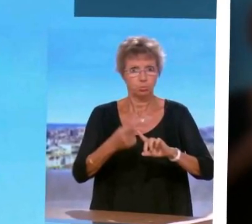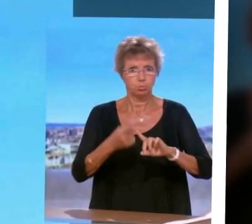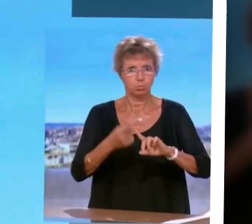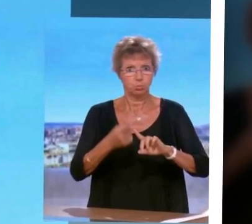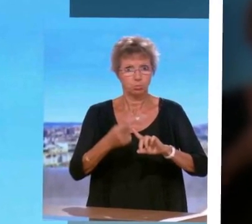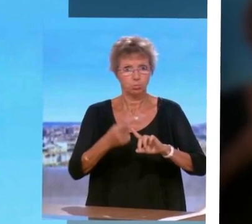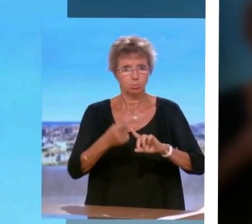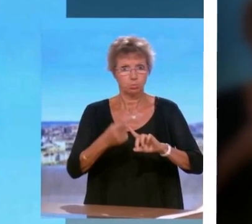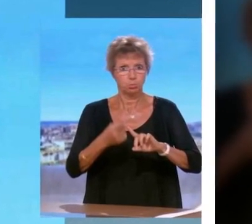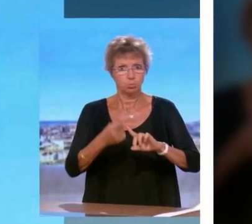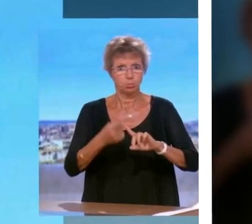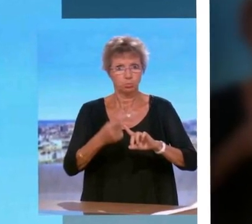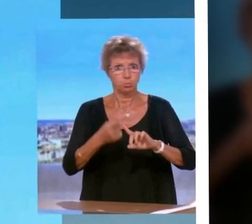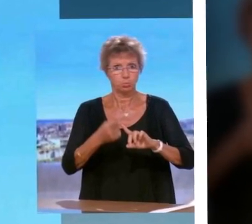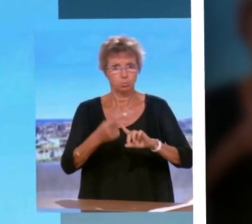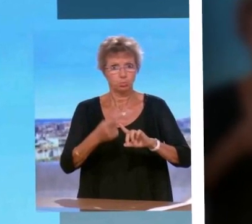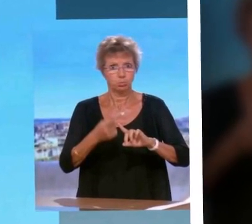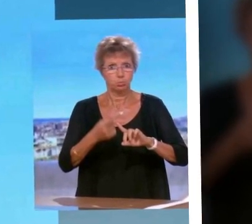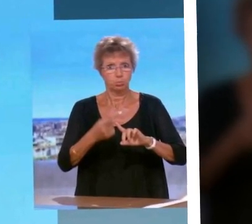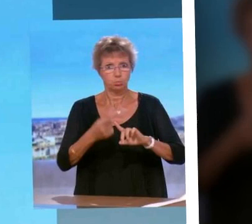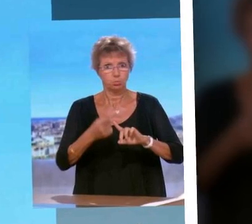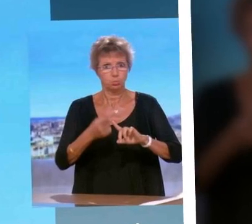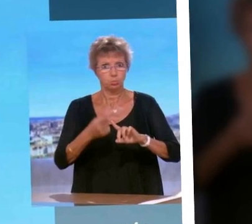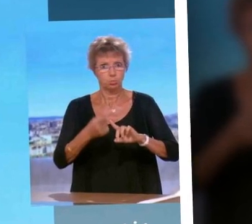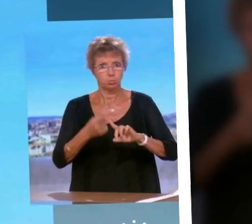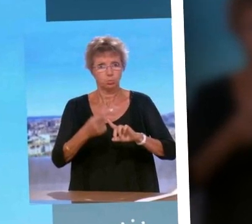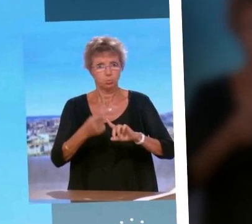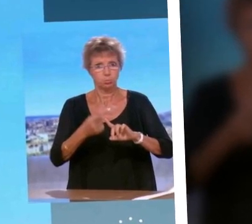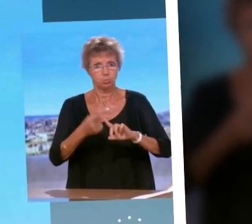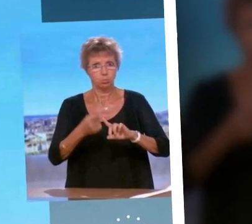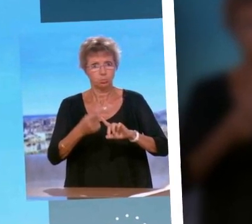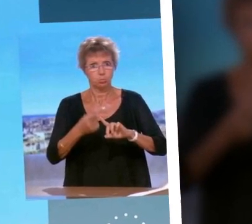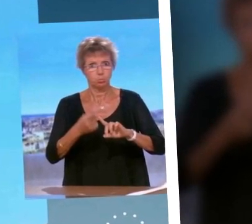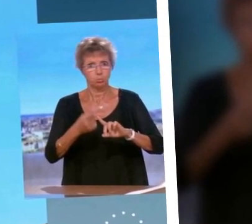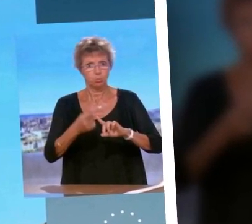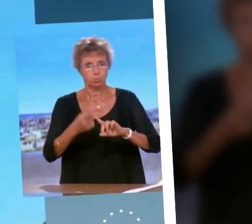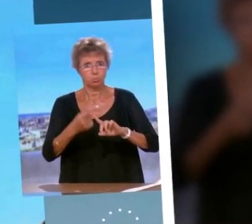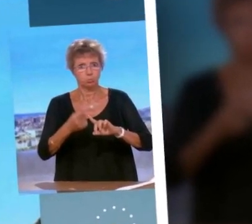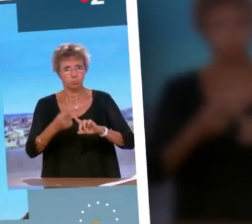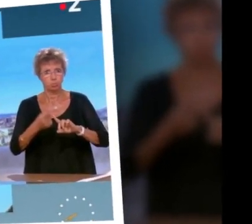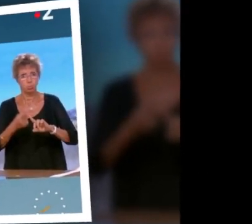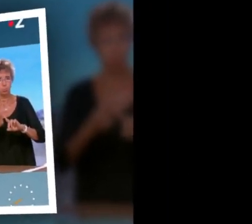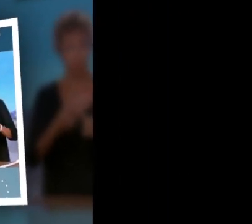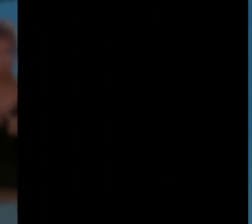Ça doit être de plus en plus exceptionnel a conclu Clément Beaune en ajoutant que tout n'est pas toujours parfait.